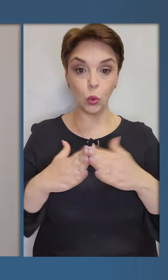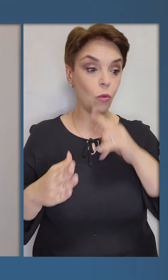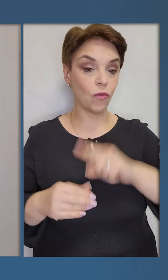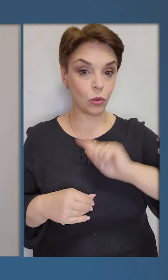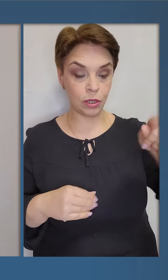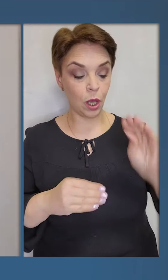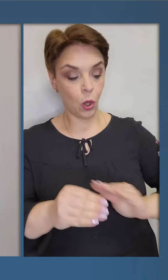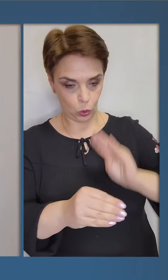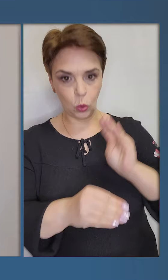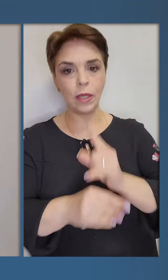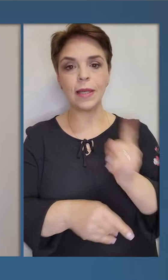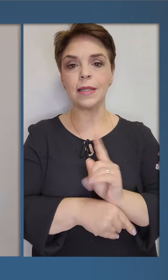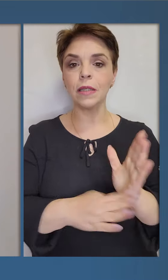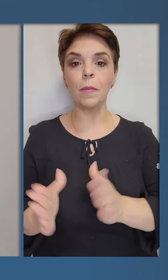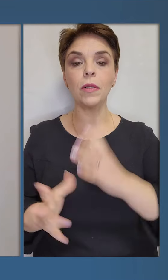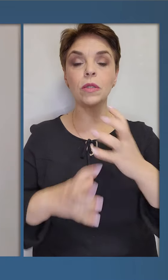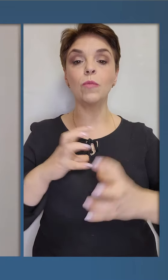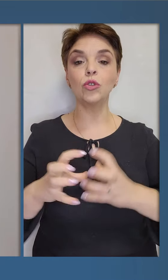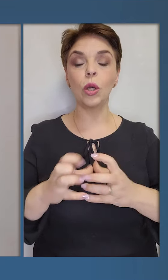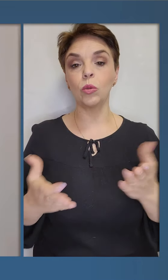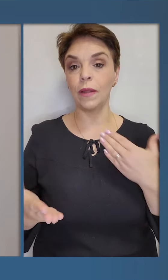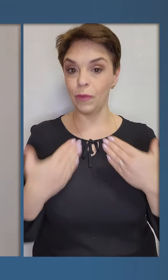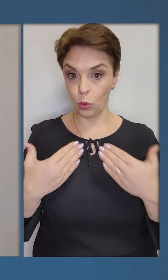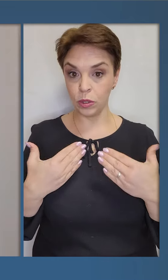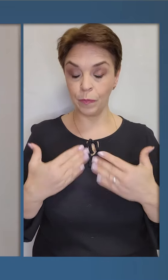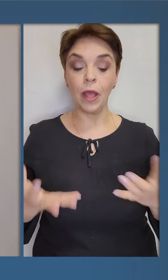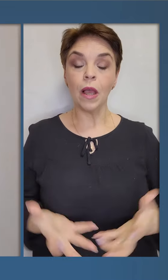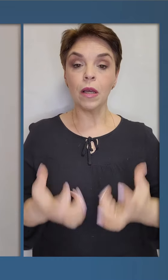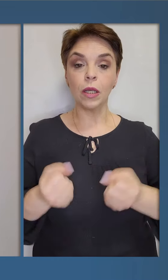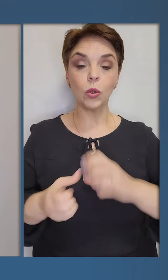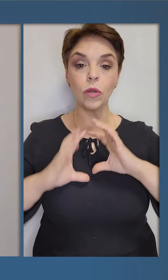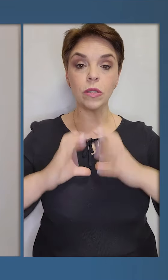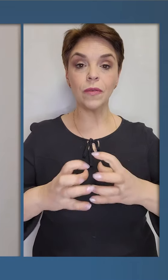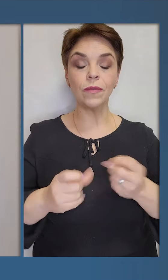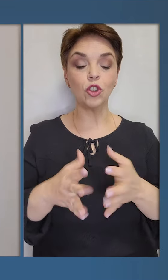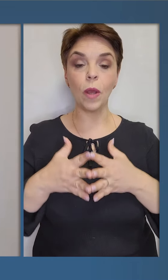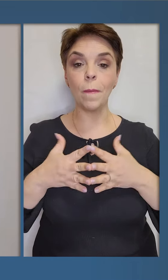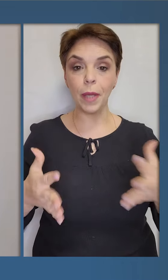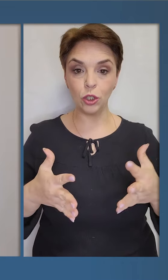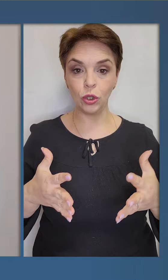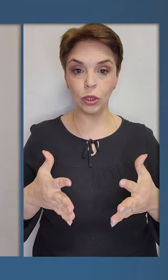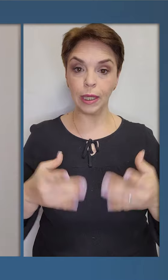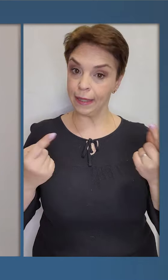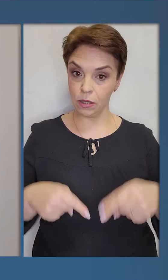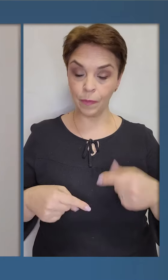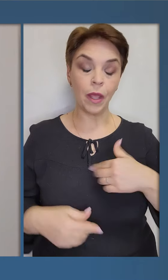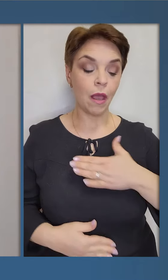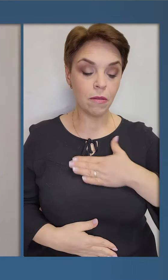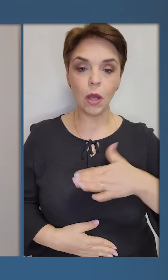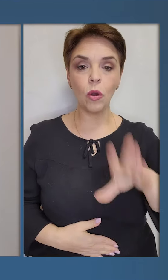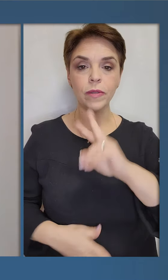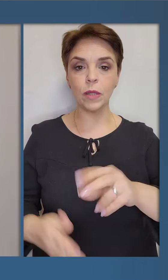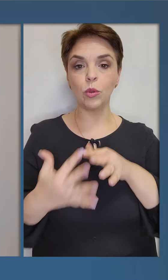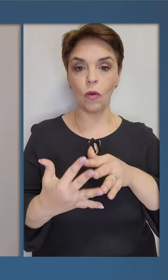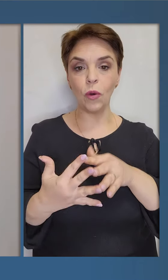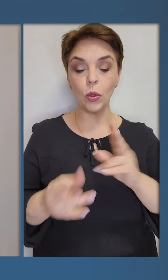війну додому. В Росії додає стабільності міжнародним відносинам. Рятує світ від ще більших криз.